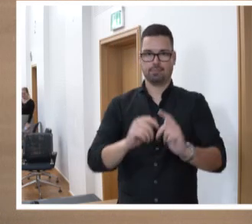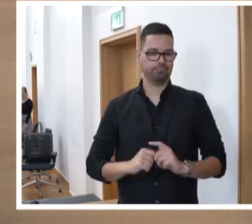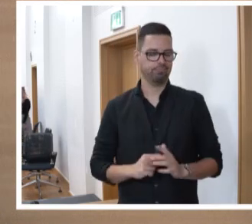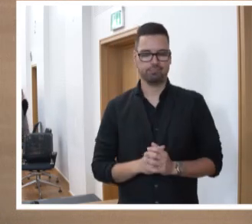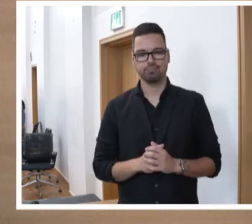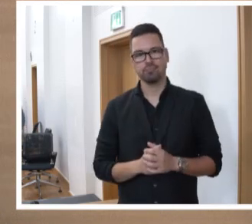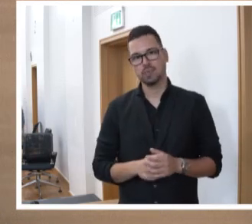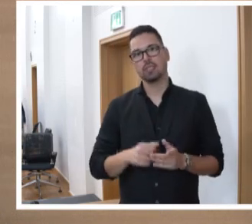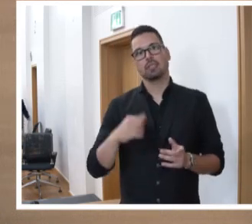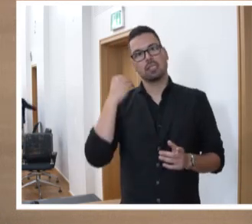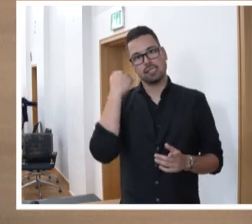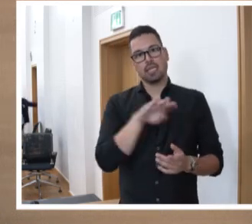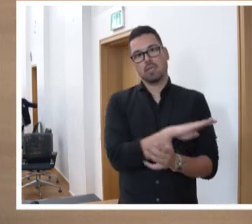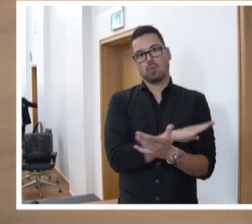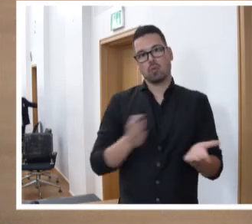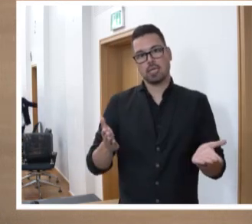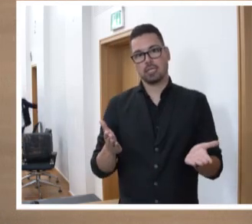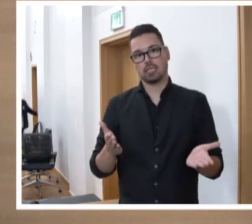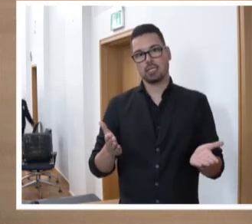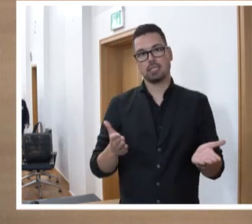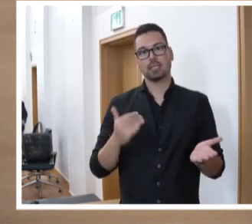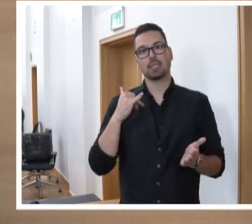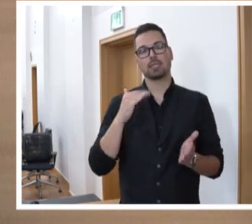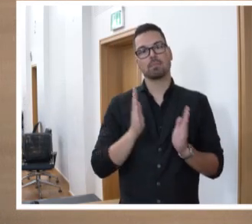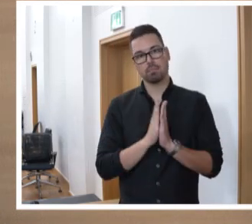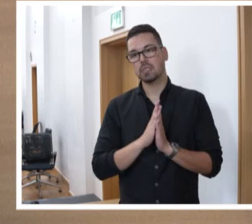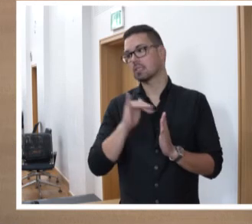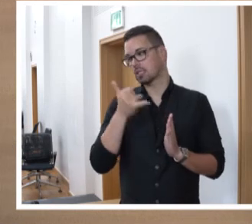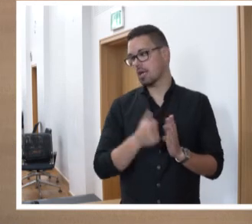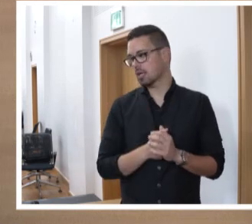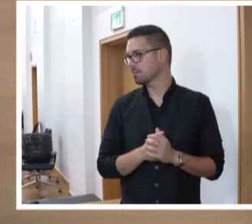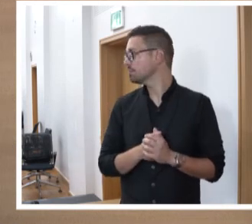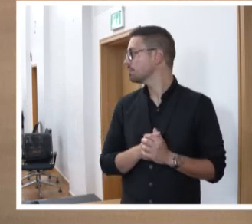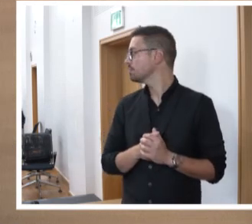Liebe Kolleginnen und Kollegen, ich bitte um Ihre Zustimmung zu diesem Gesetzentwurf.